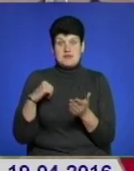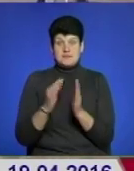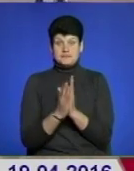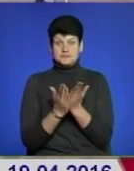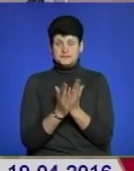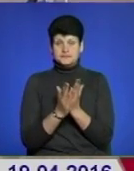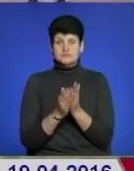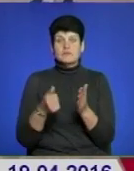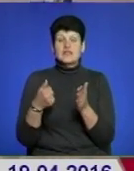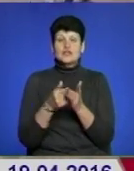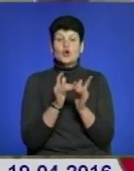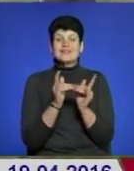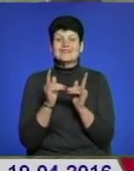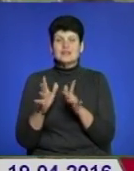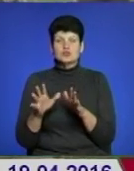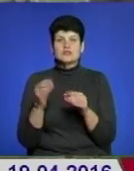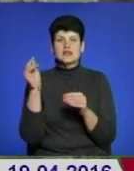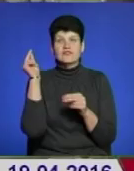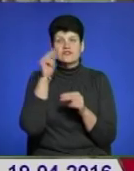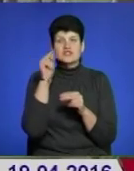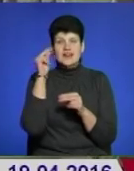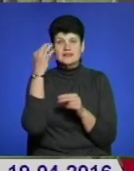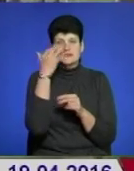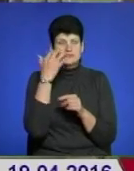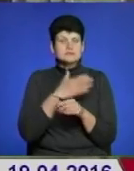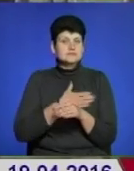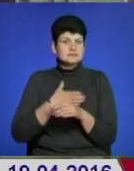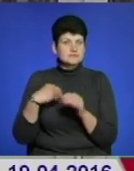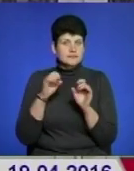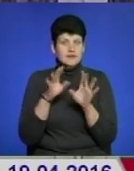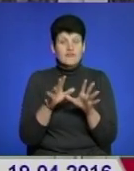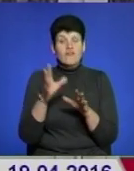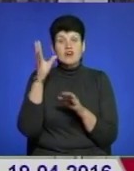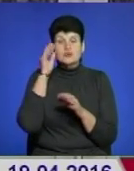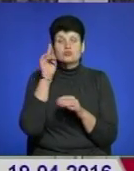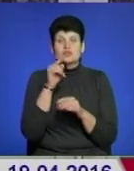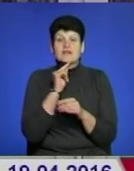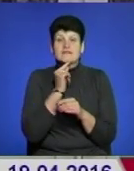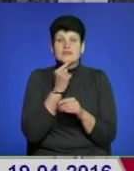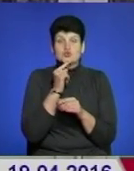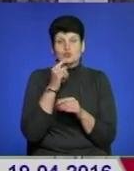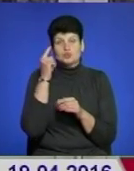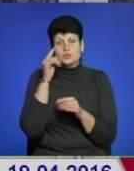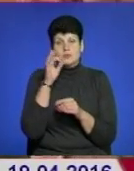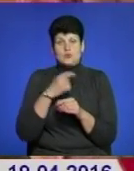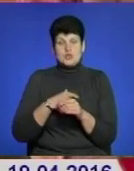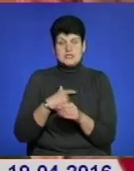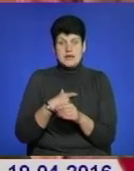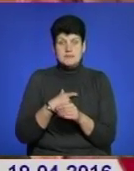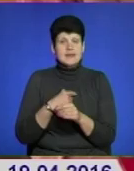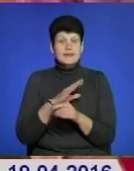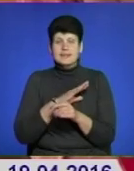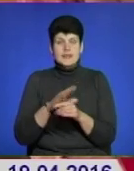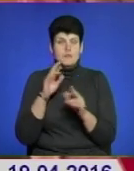До інтернату, де навчають незрячих, батьки Марічку віддавати не хотіли. Бо вважали, що їй буде важко там подбати самі про себе. І не